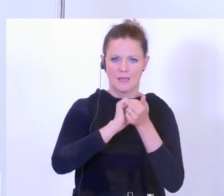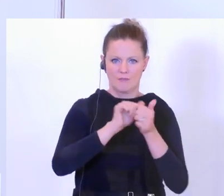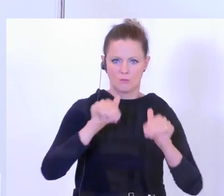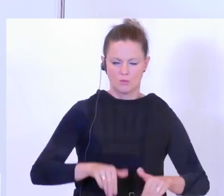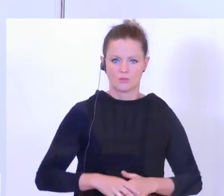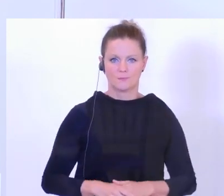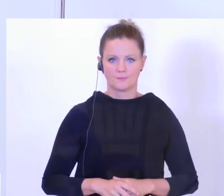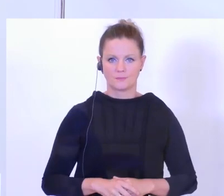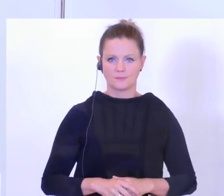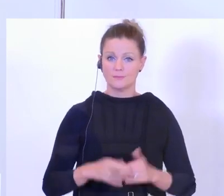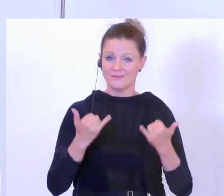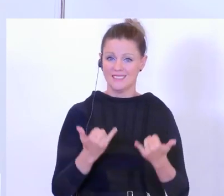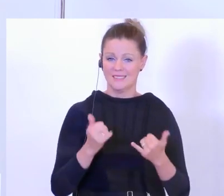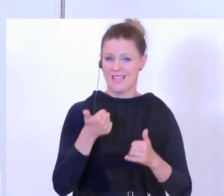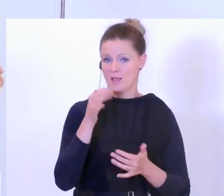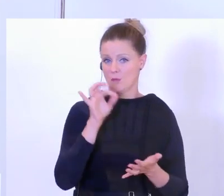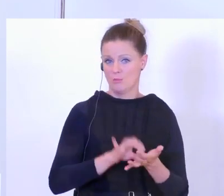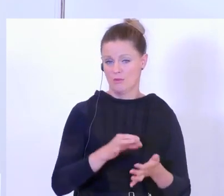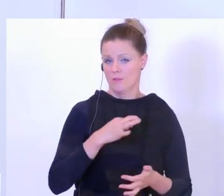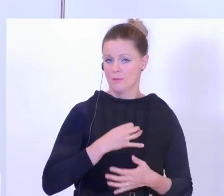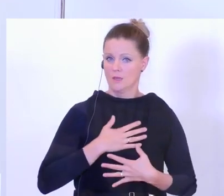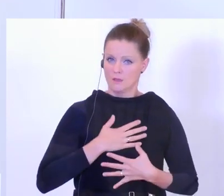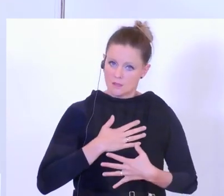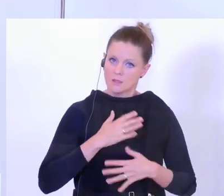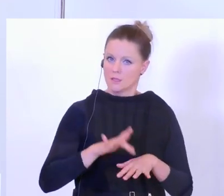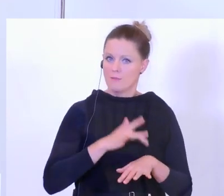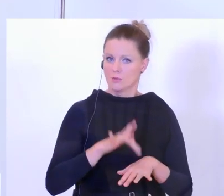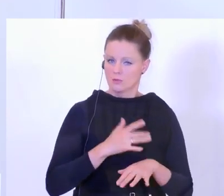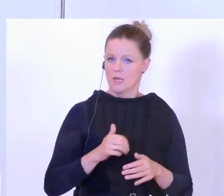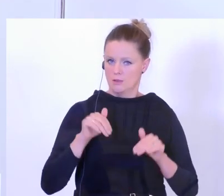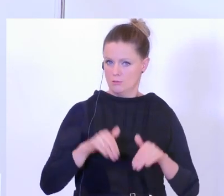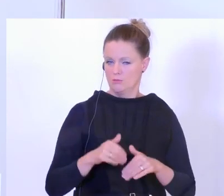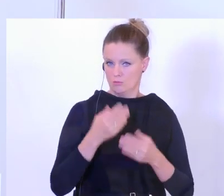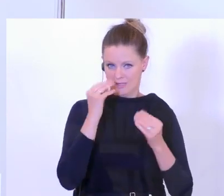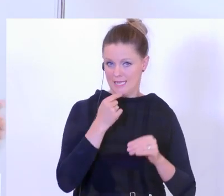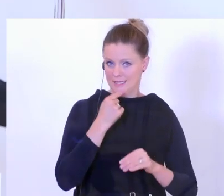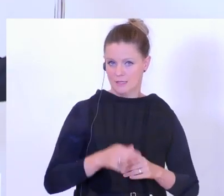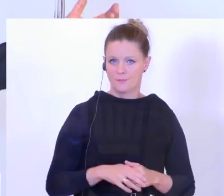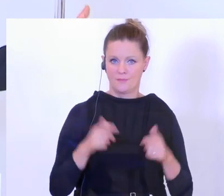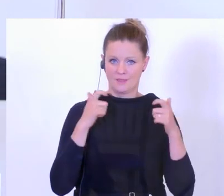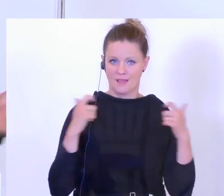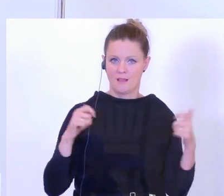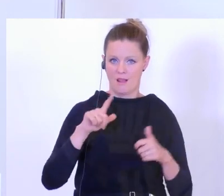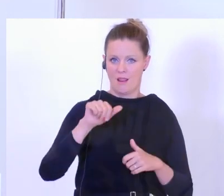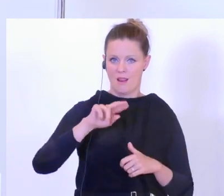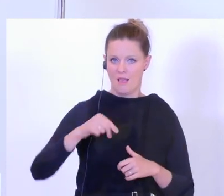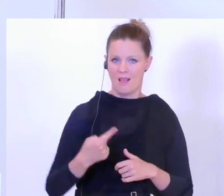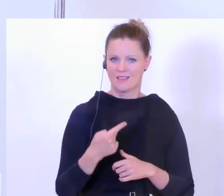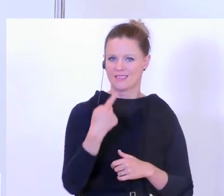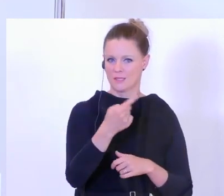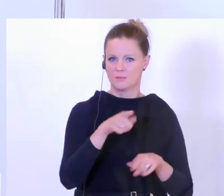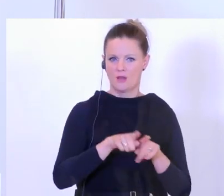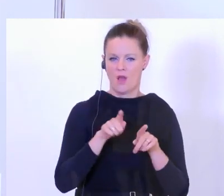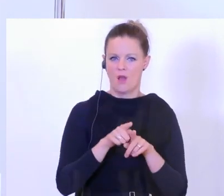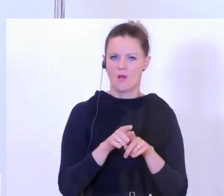Und jetzt kommt ein Punkt, der für mich sehr bewegend ist, das sage ich dazu. General Lang, der jetzt auch Generaldirektor für